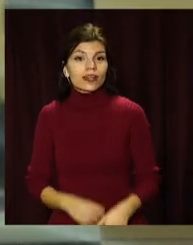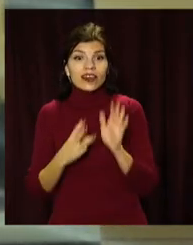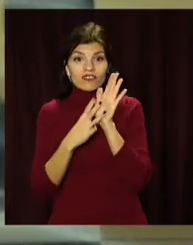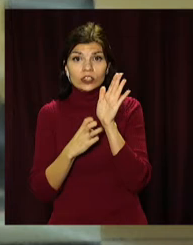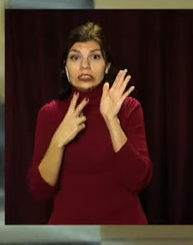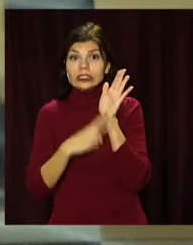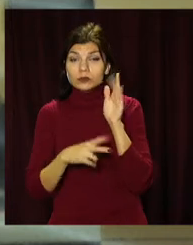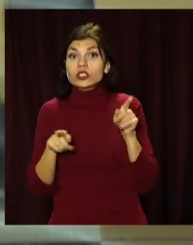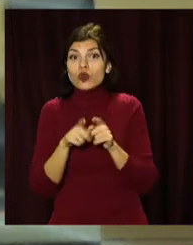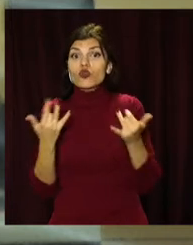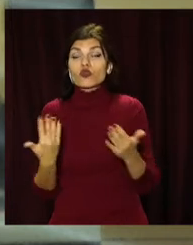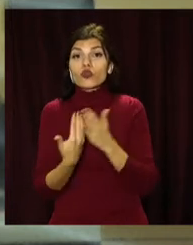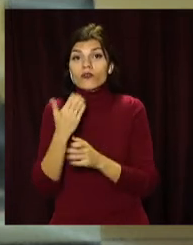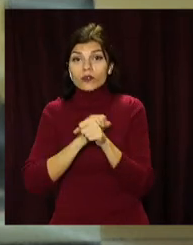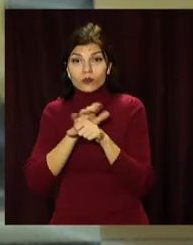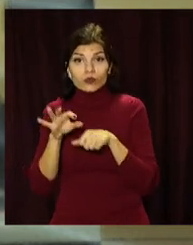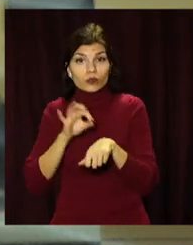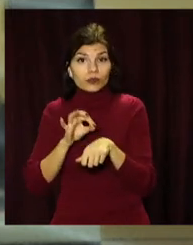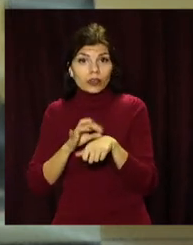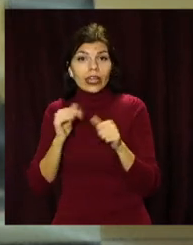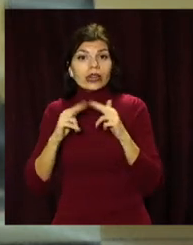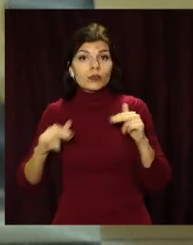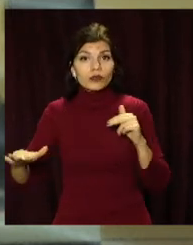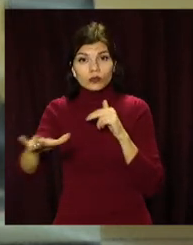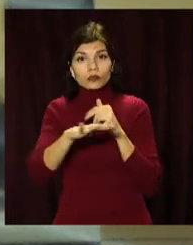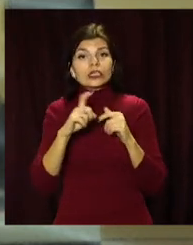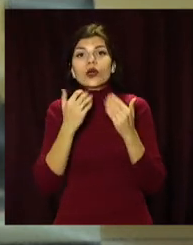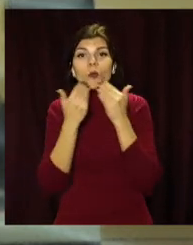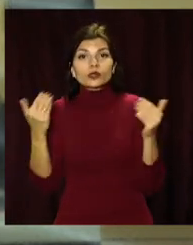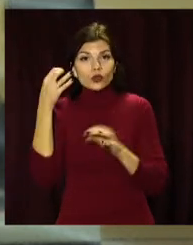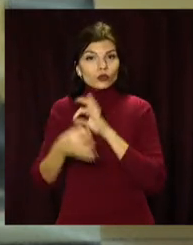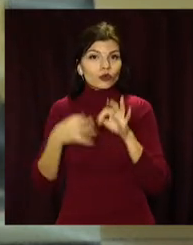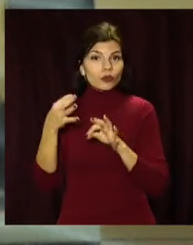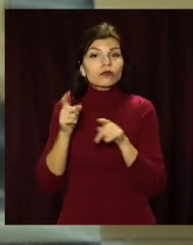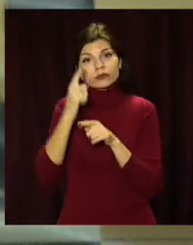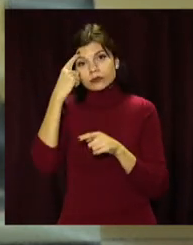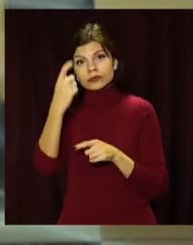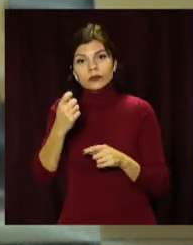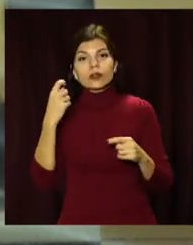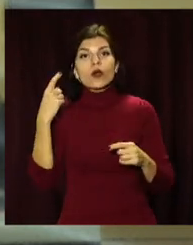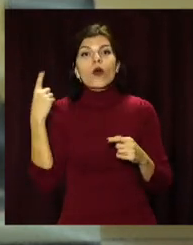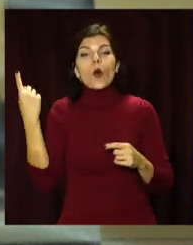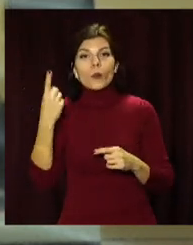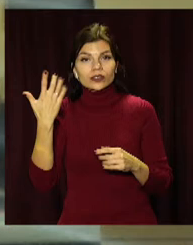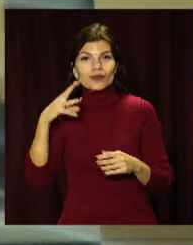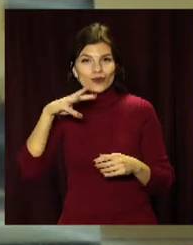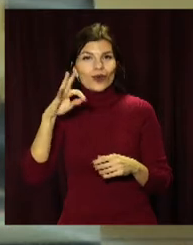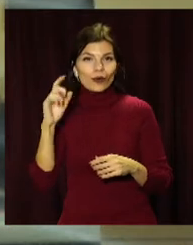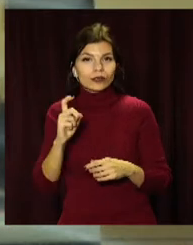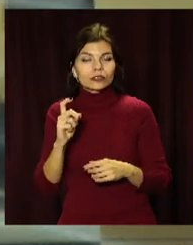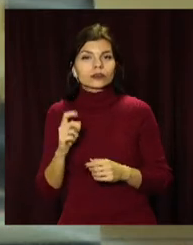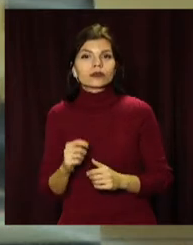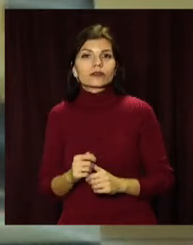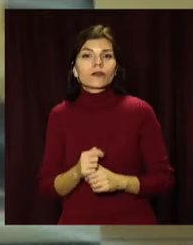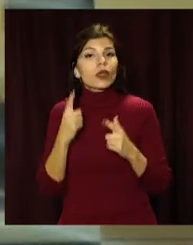870 – стільки нових випадків коронавірусу на Дніпропетровщині за останню добу. Про це повідомляють в обласному департаменті охорони здоров